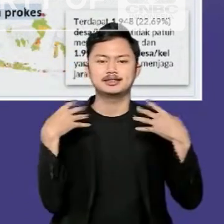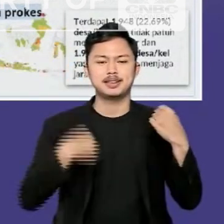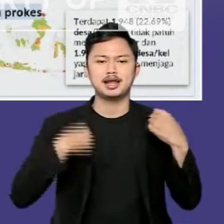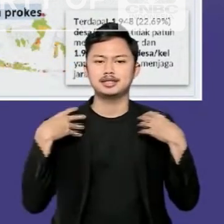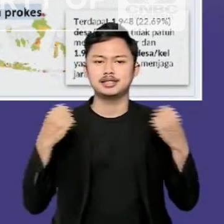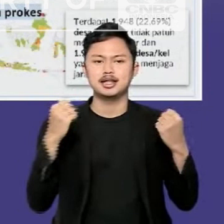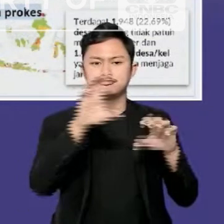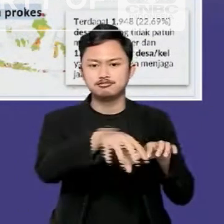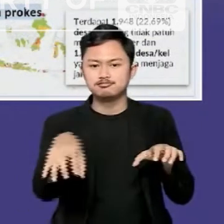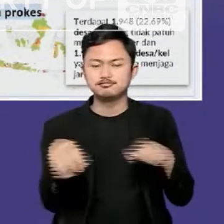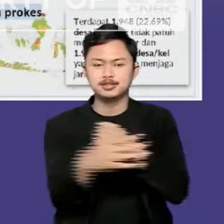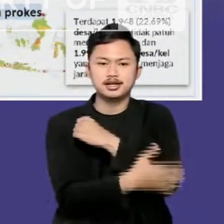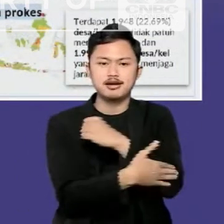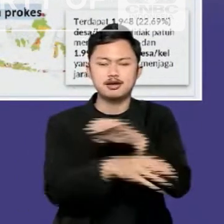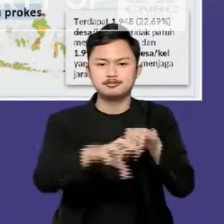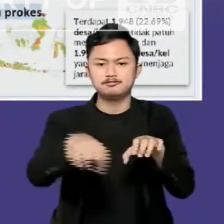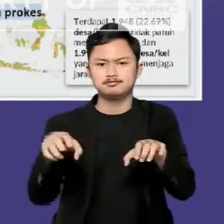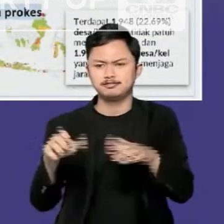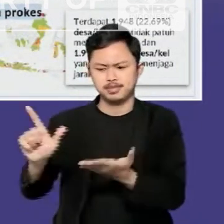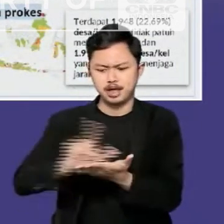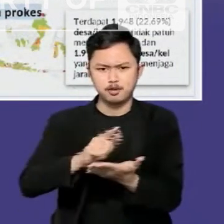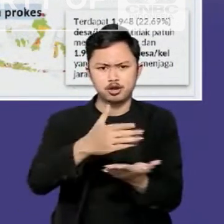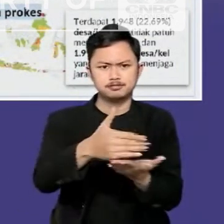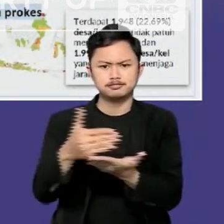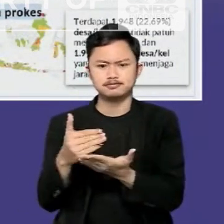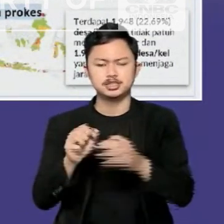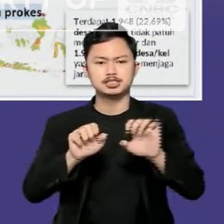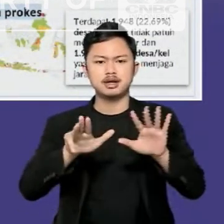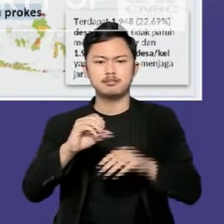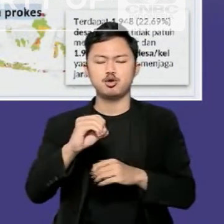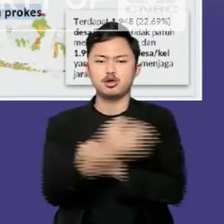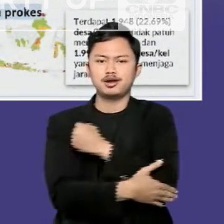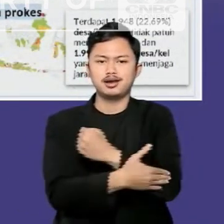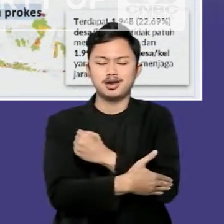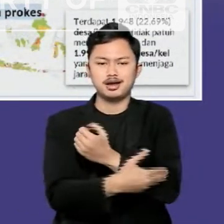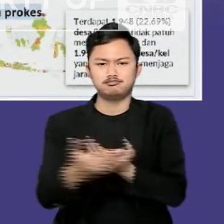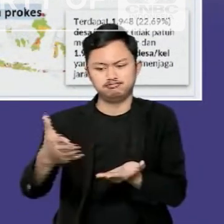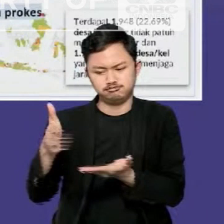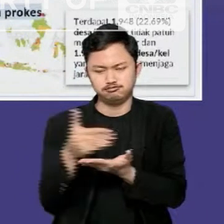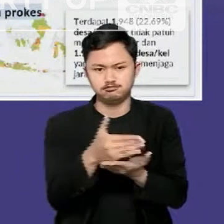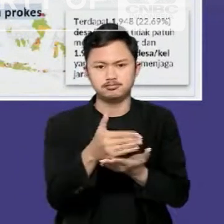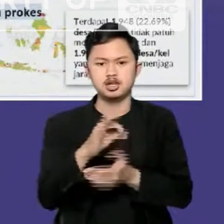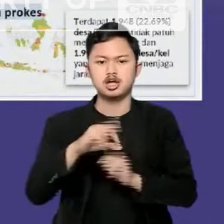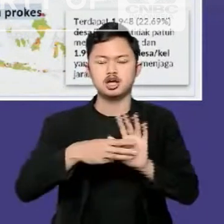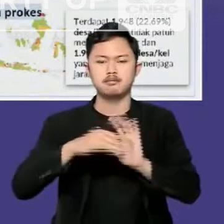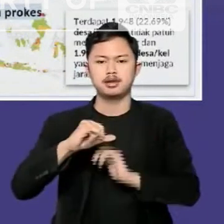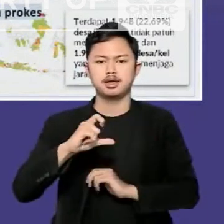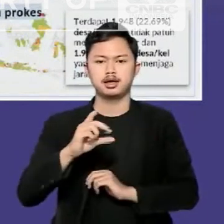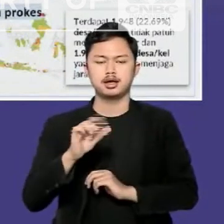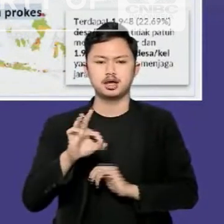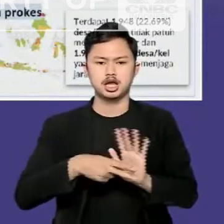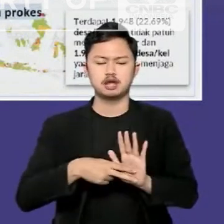negara. Melaporkan setidaknya ada 90 negara yang mendeteksi adanya varian Omikron.